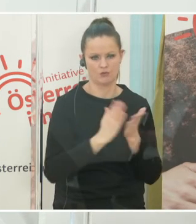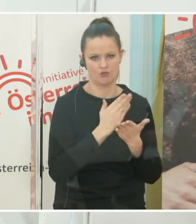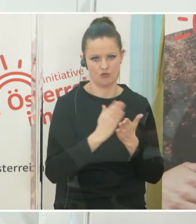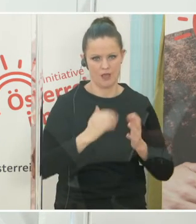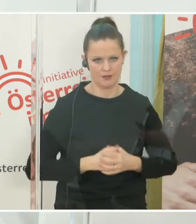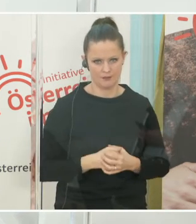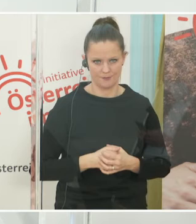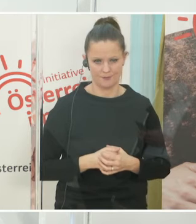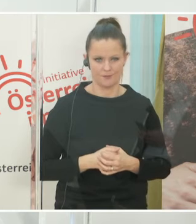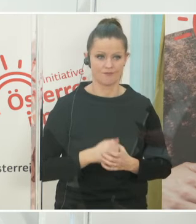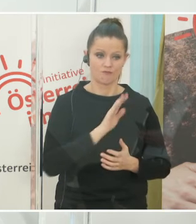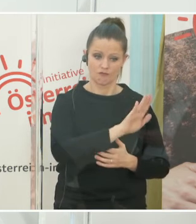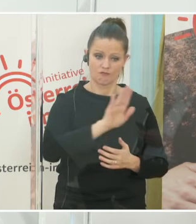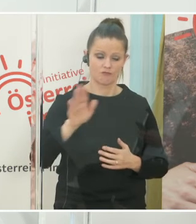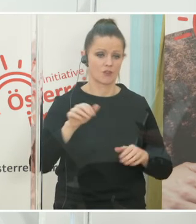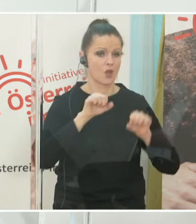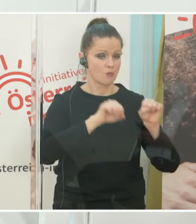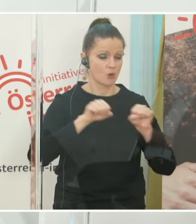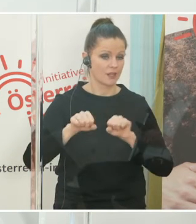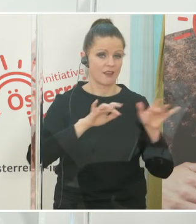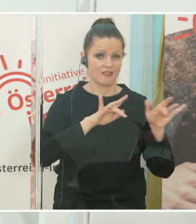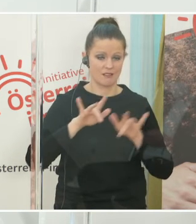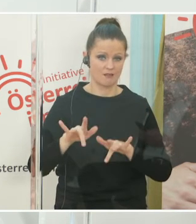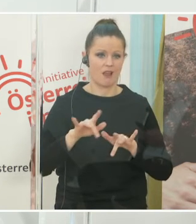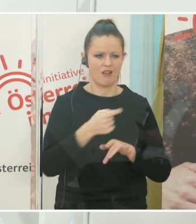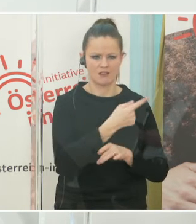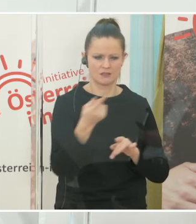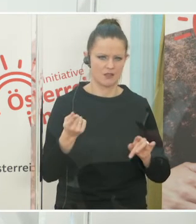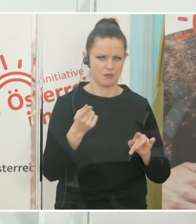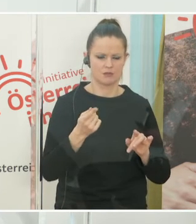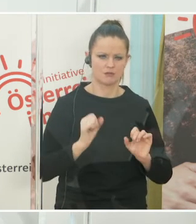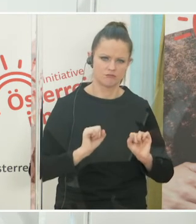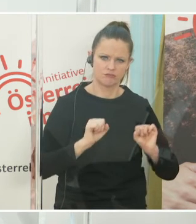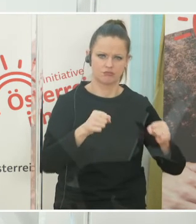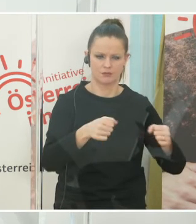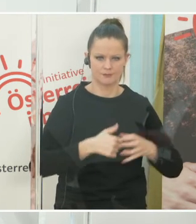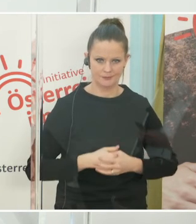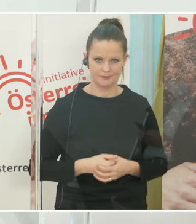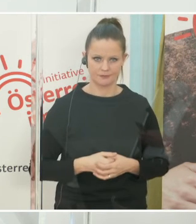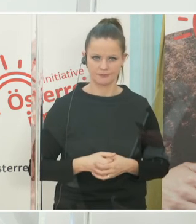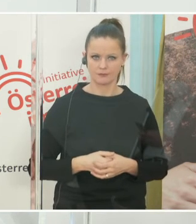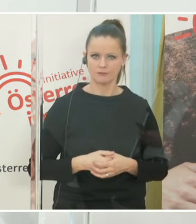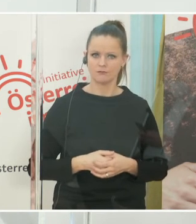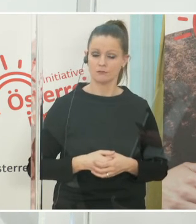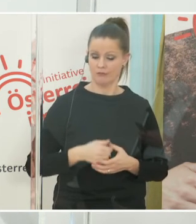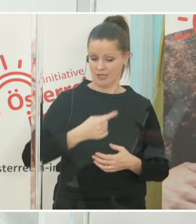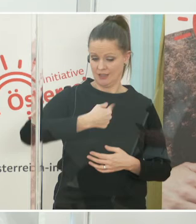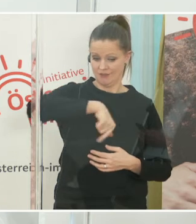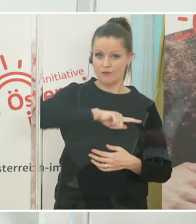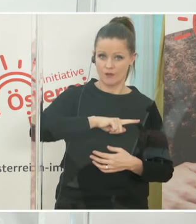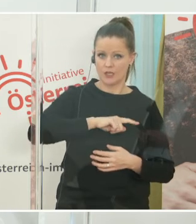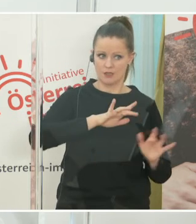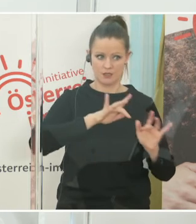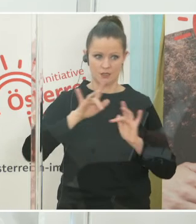Möglichkeiten das dann in Angriff nehmen müssen und tun. Und wir sind sozusagen